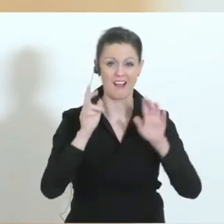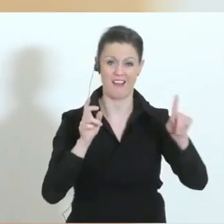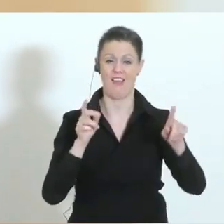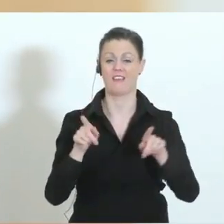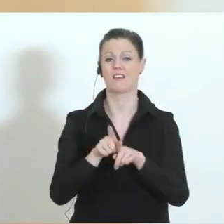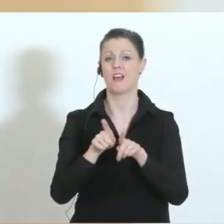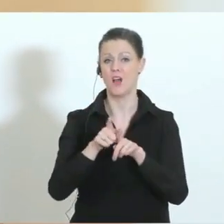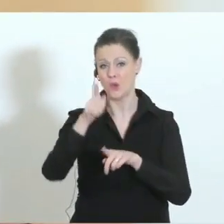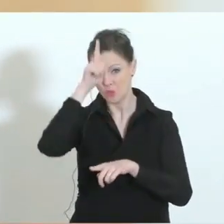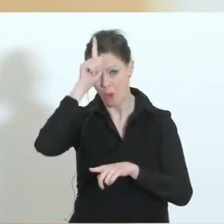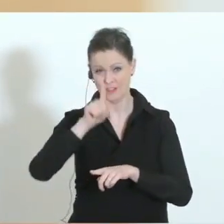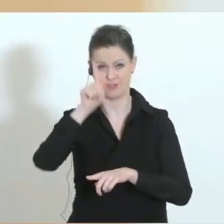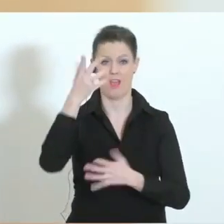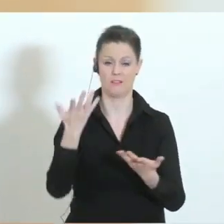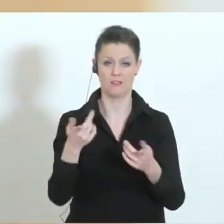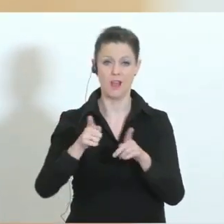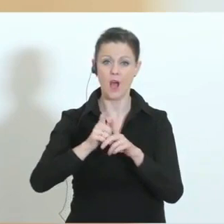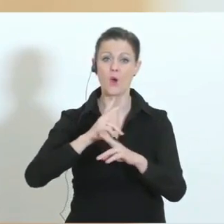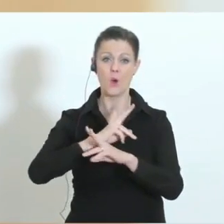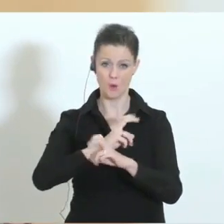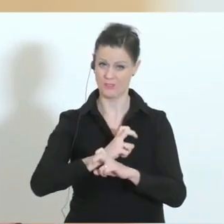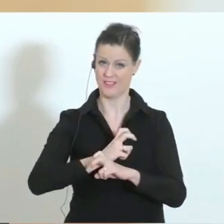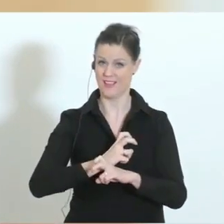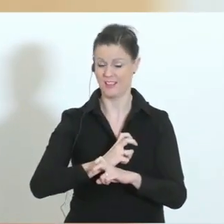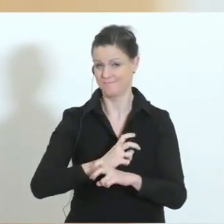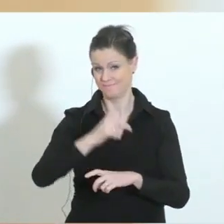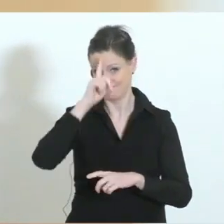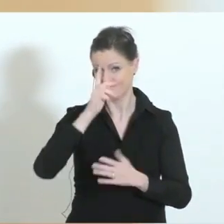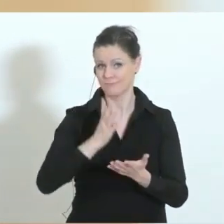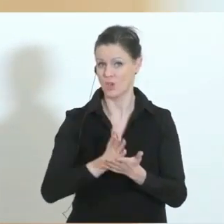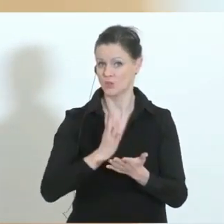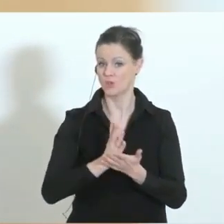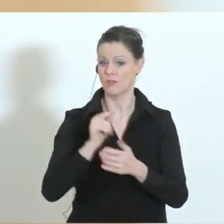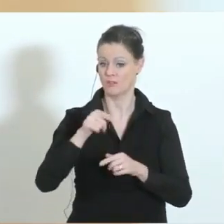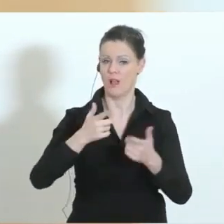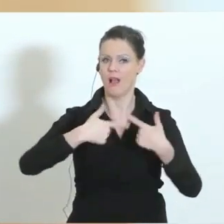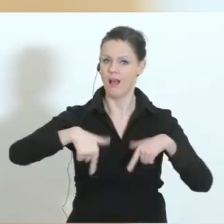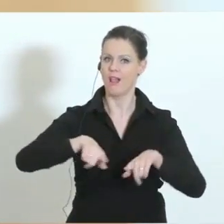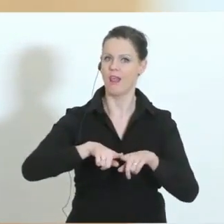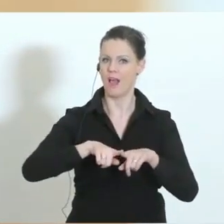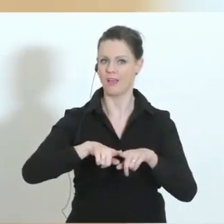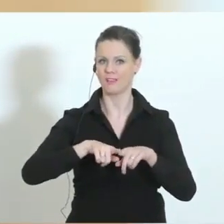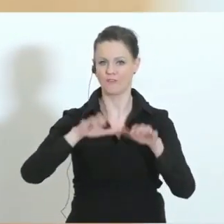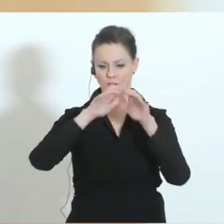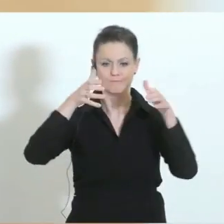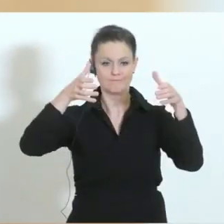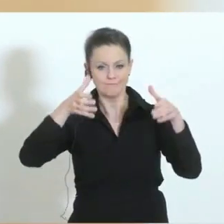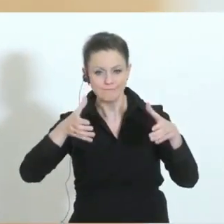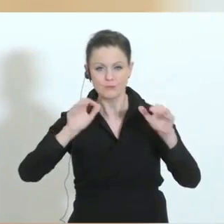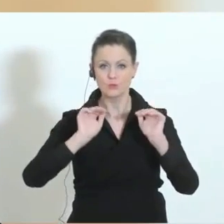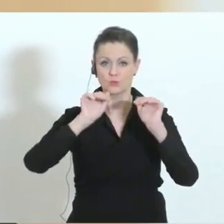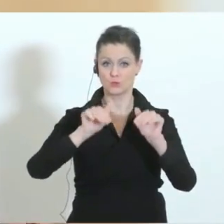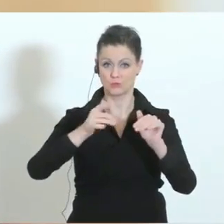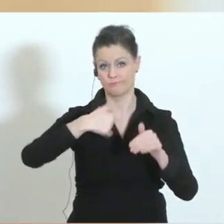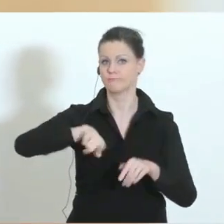ebenfalls in Deutschland und auch Österreich ist bekanntlicherweise kein Land, wo ein Klarsturz darüber steht. Wir sind genauso